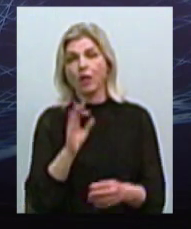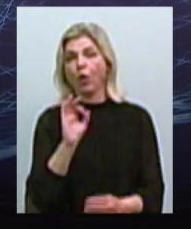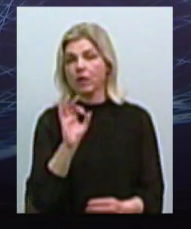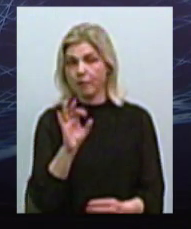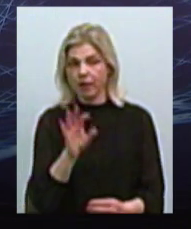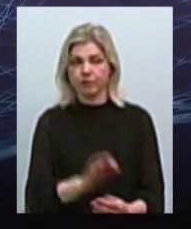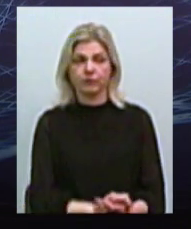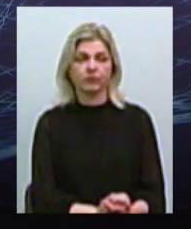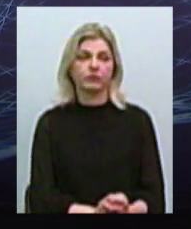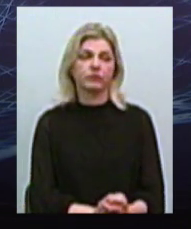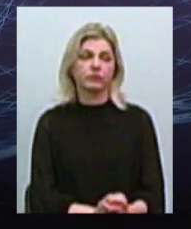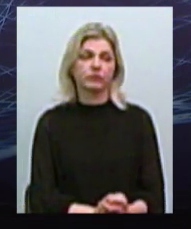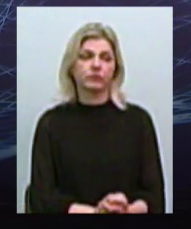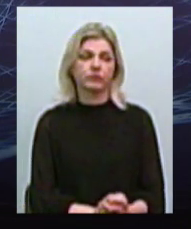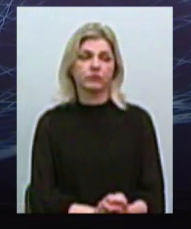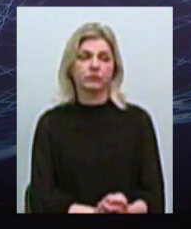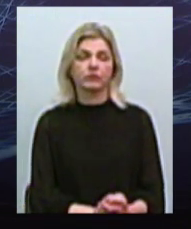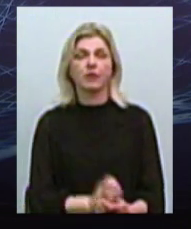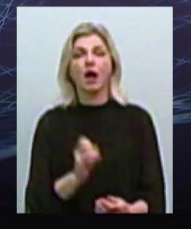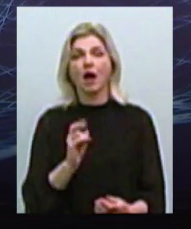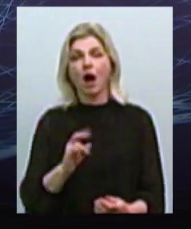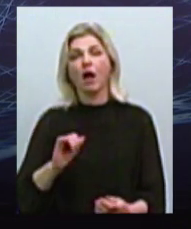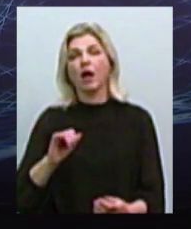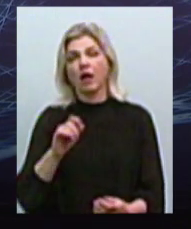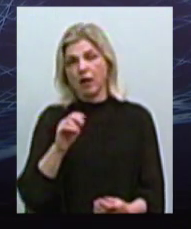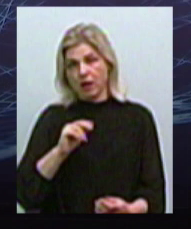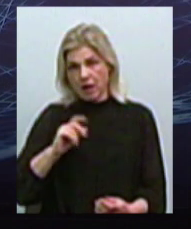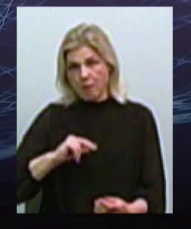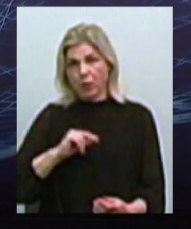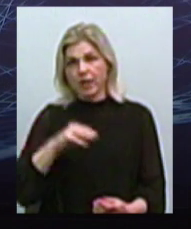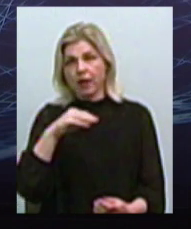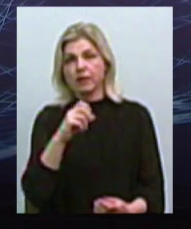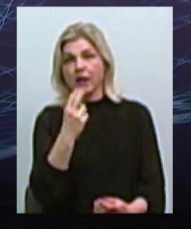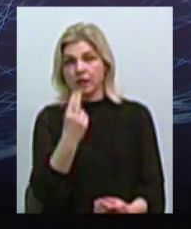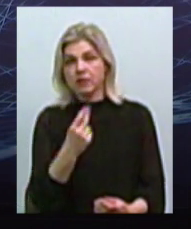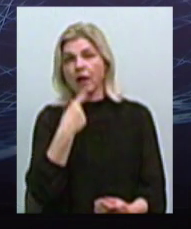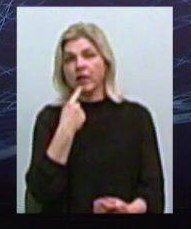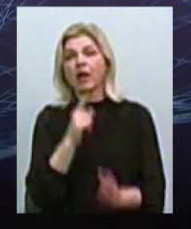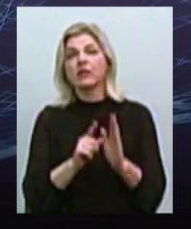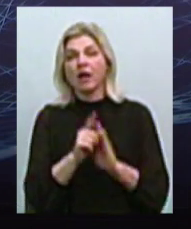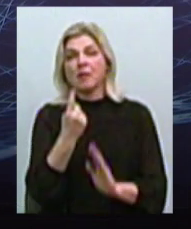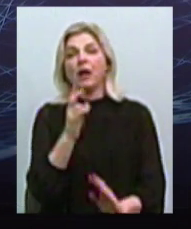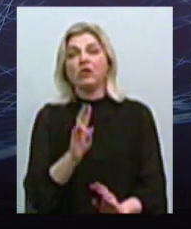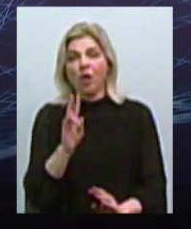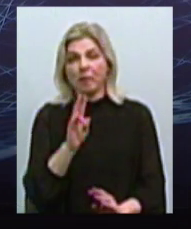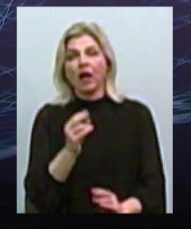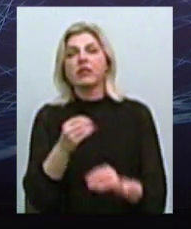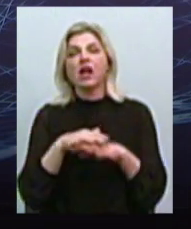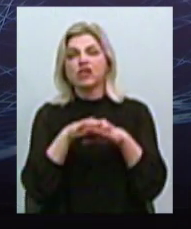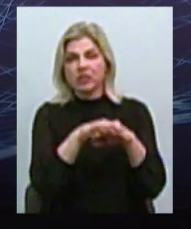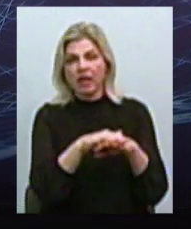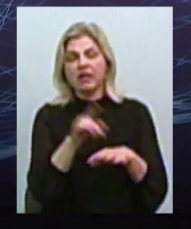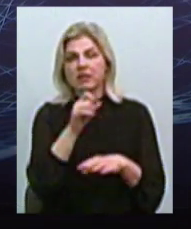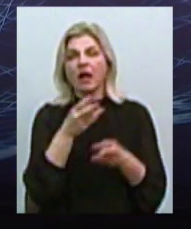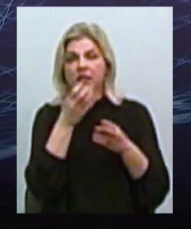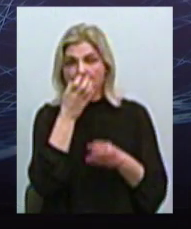Вот, колега из ТЭЦ говорила, що отопительний сезон начался 1 ноября. Т.е. начислення по теплу пойдет 1 ноября.